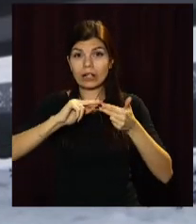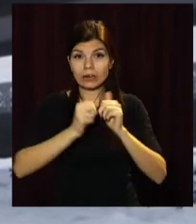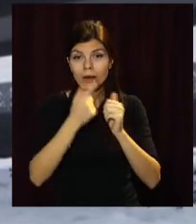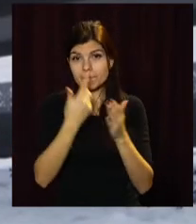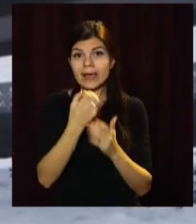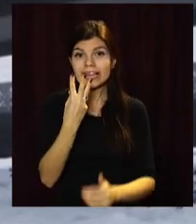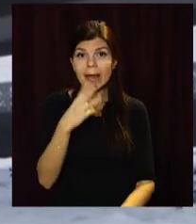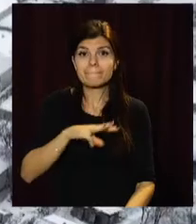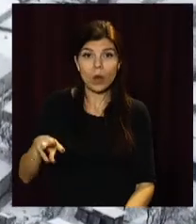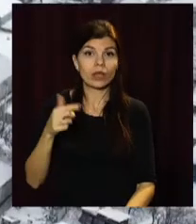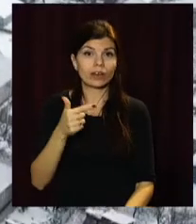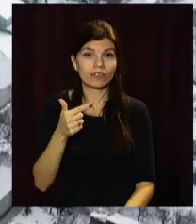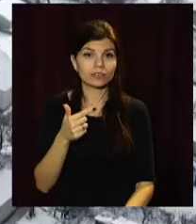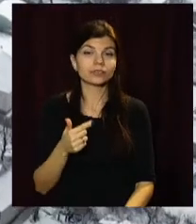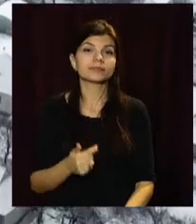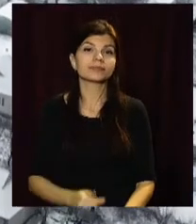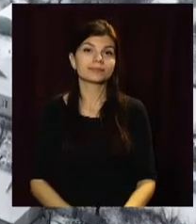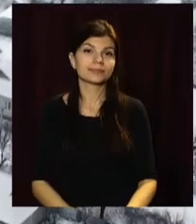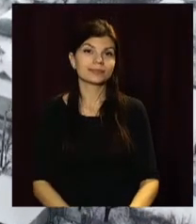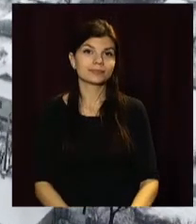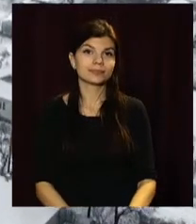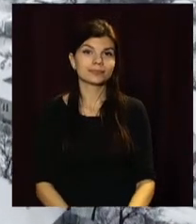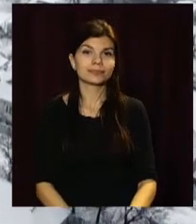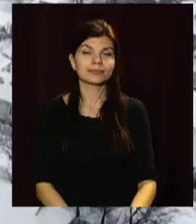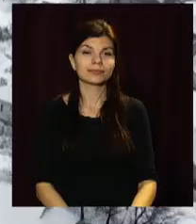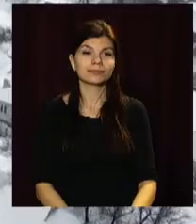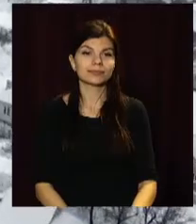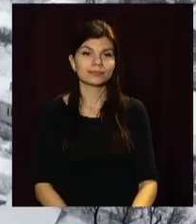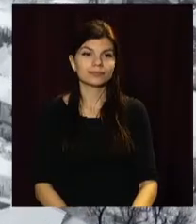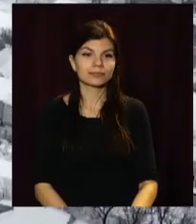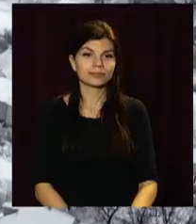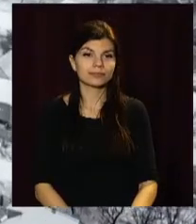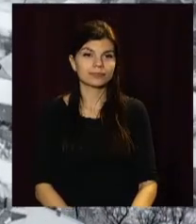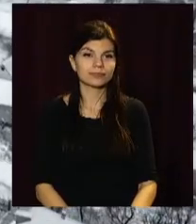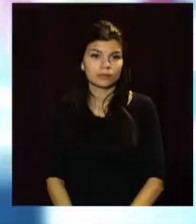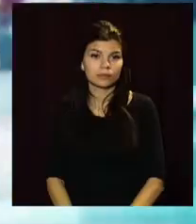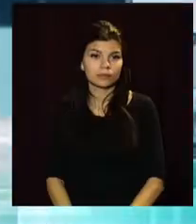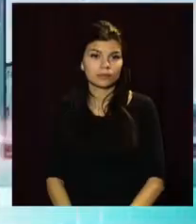13 мільйонів гривень. Юлія Демченко, Євген Коденцов, OpenNews, телеканал «Відкритий».